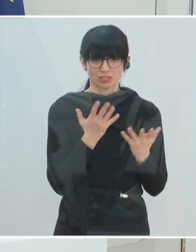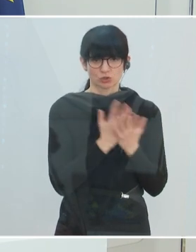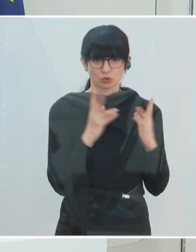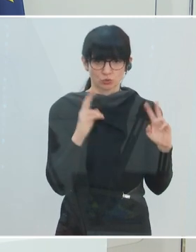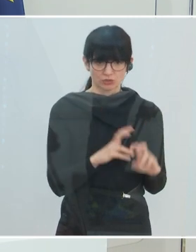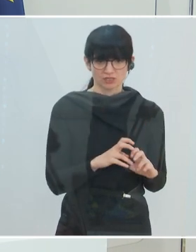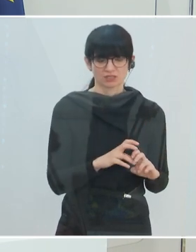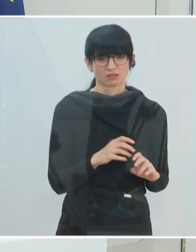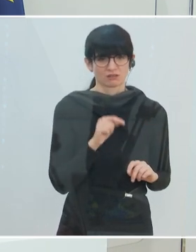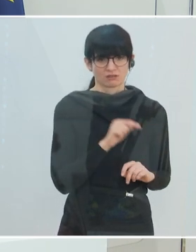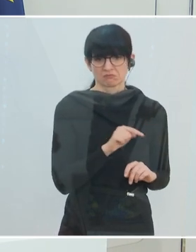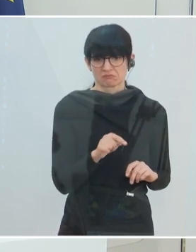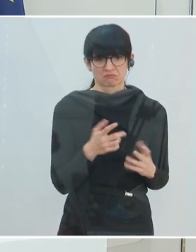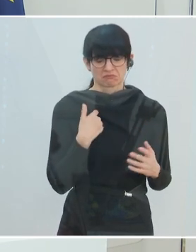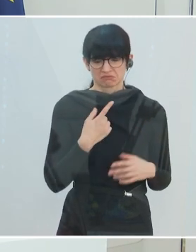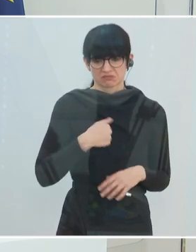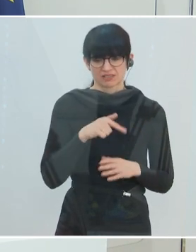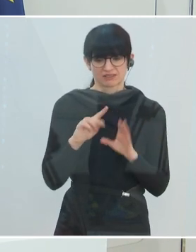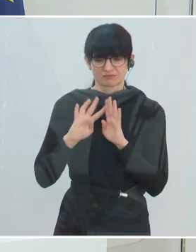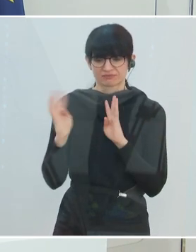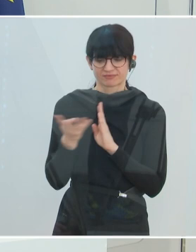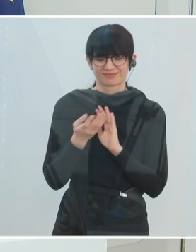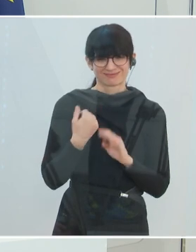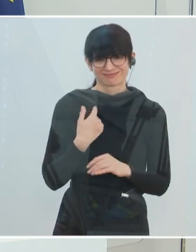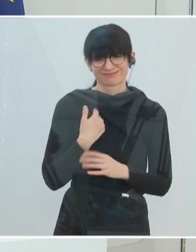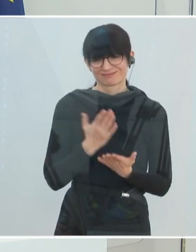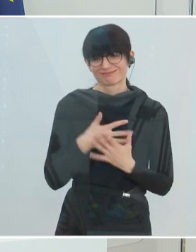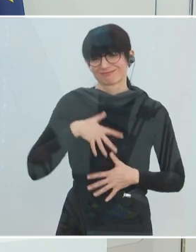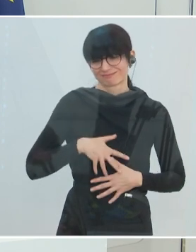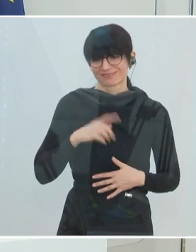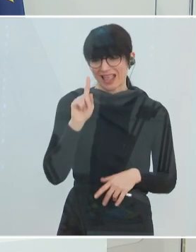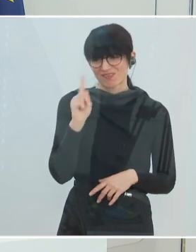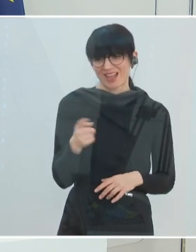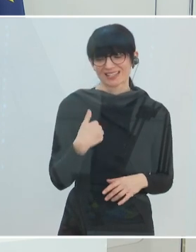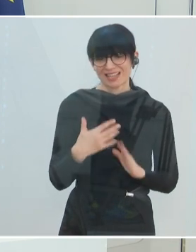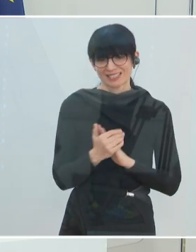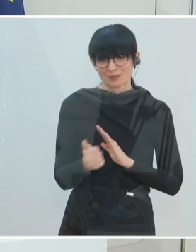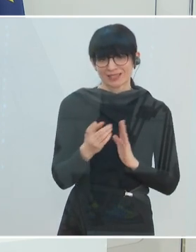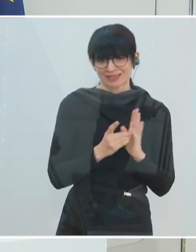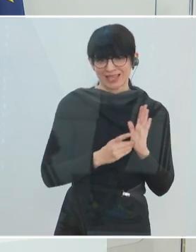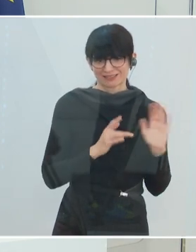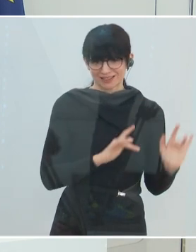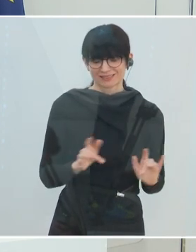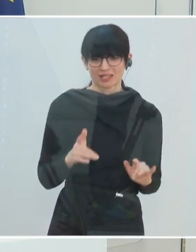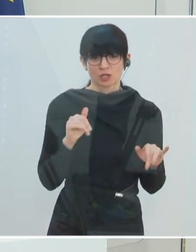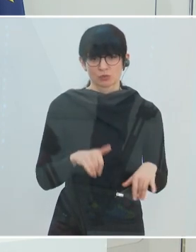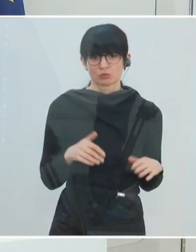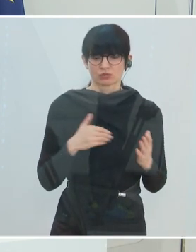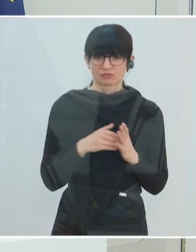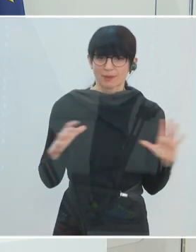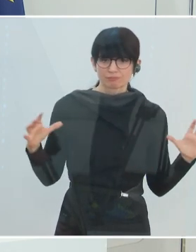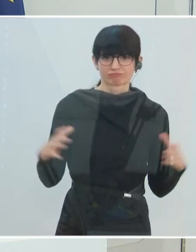sehr viel Zeit dafür, denn all die, die hier im Beraterstab mit tätig sind, haben diese Daten. Wir brauchen sie also quasi nur